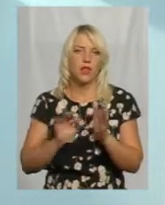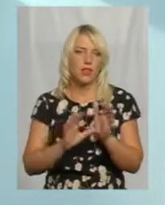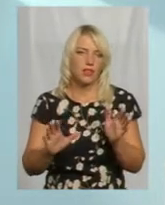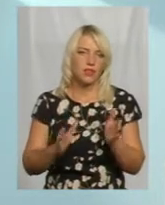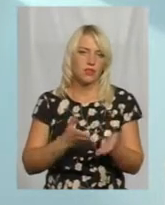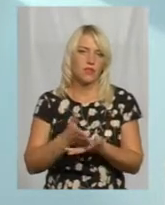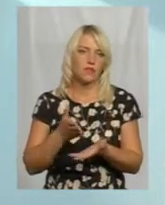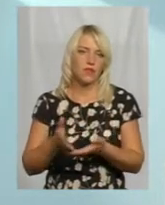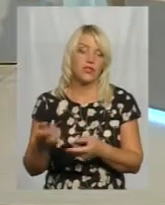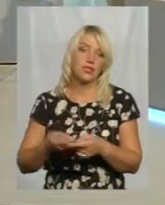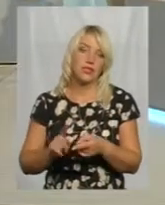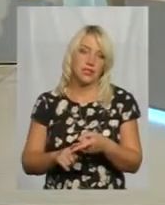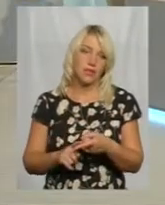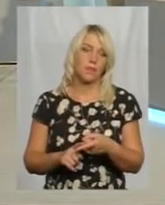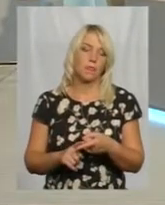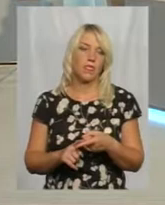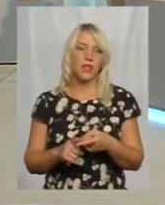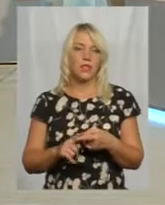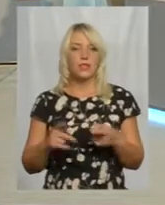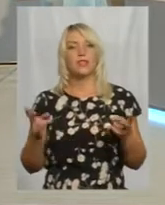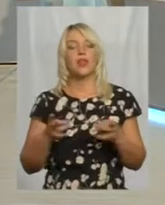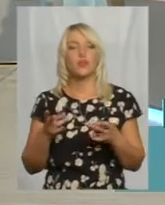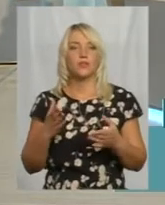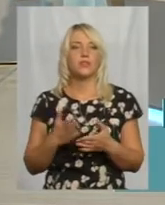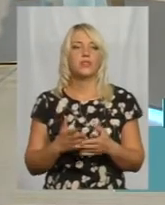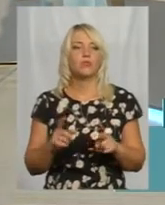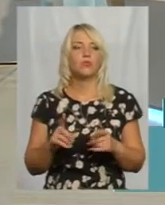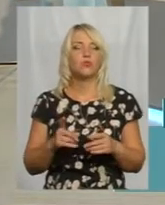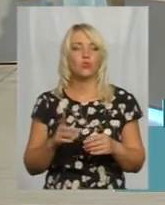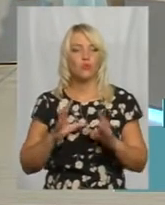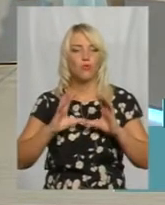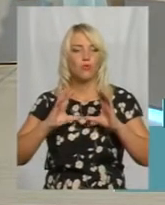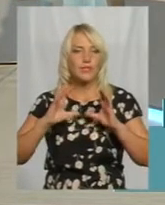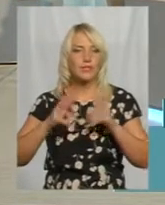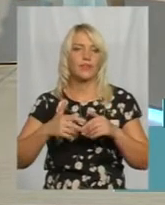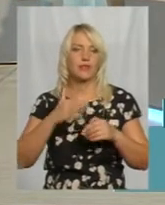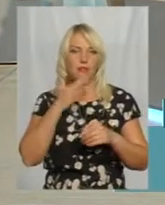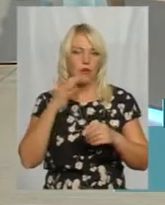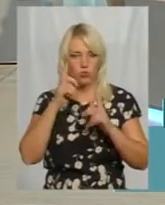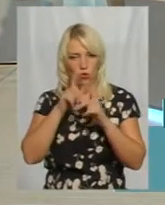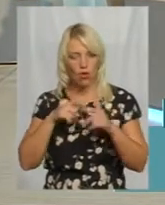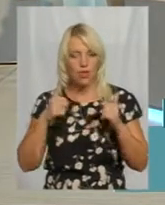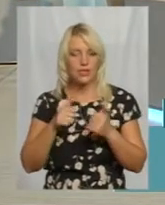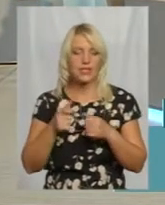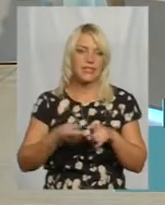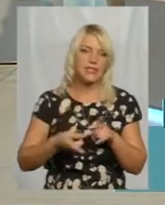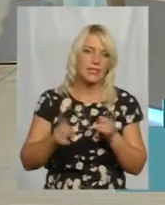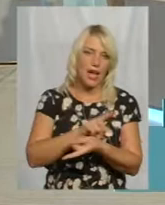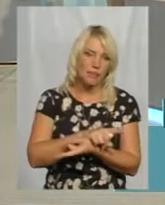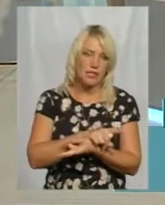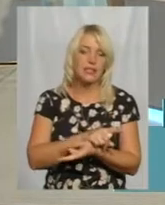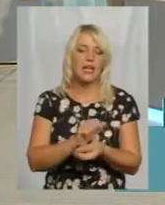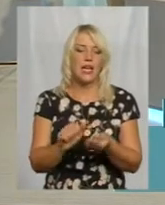Це необхідність є, тому що у світі в багатьох країнах замість паперового варіанту це є